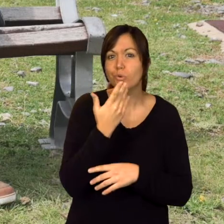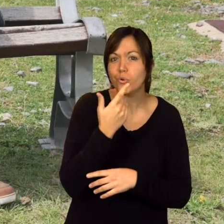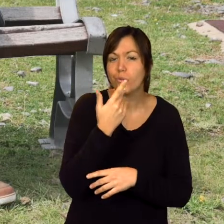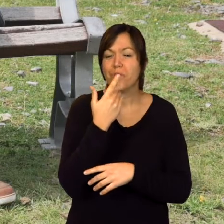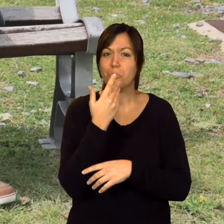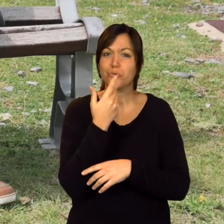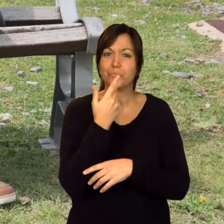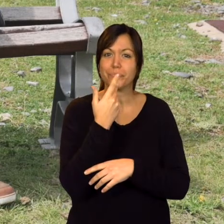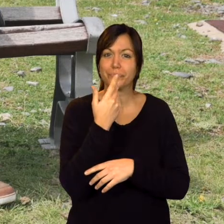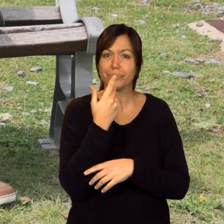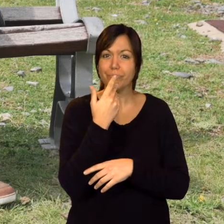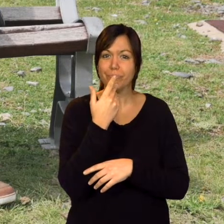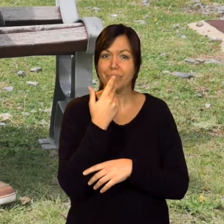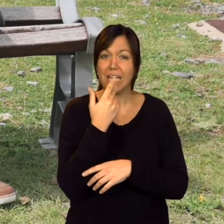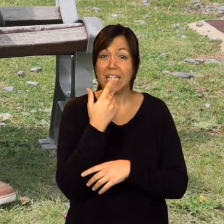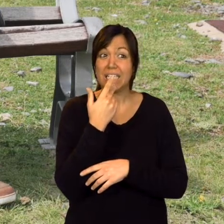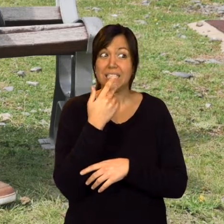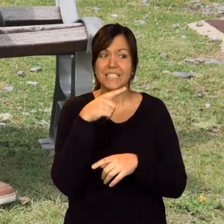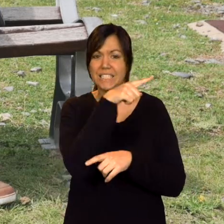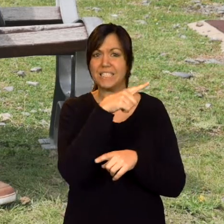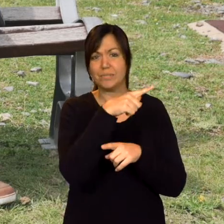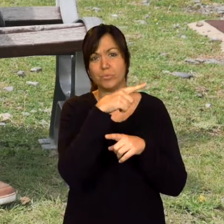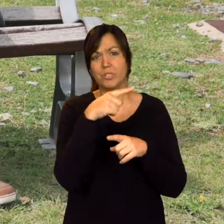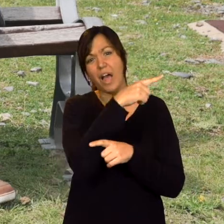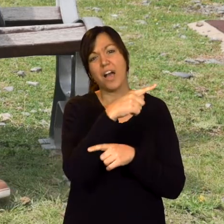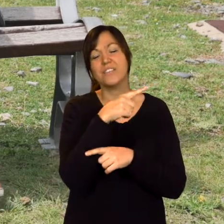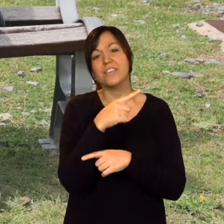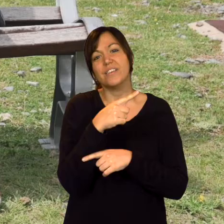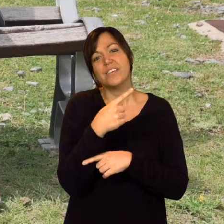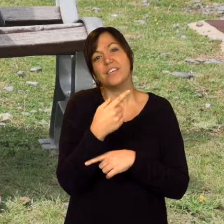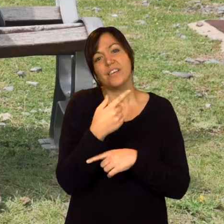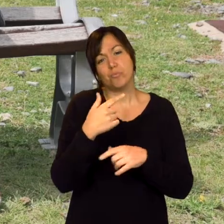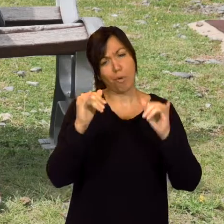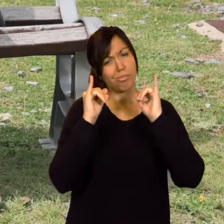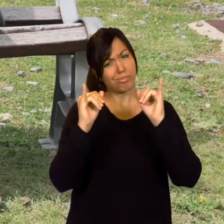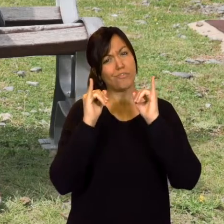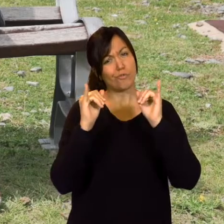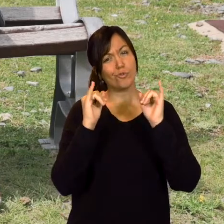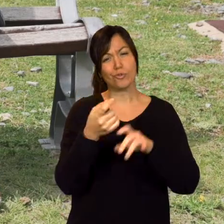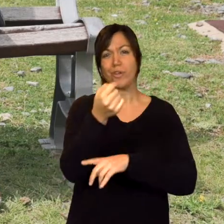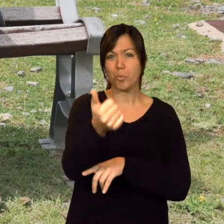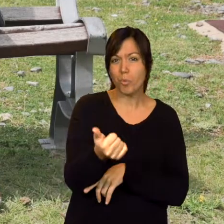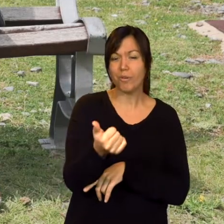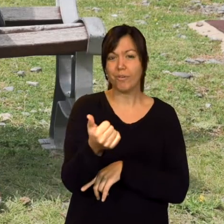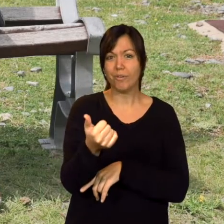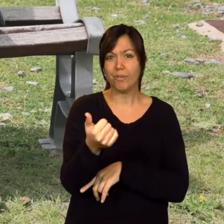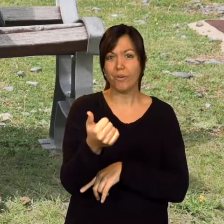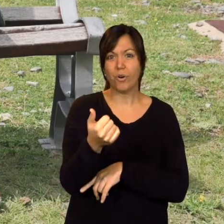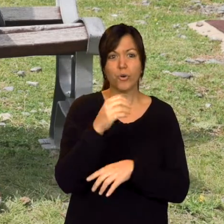El que està tot a baix d'aquí, disfrutes una mica